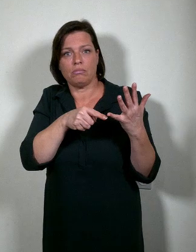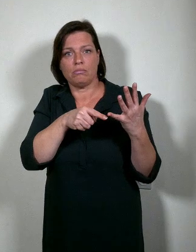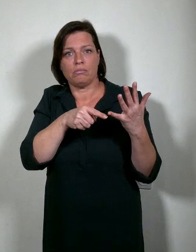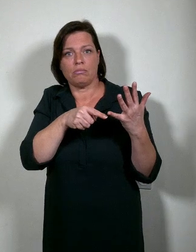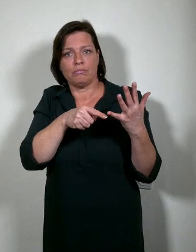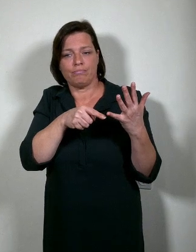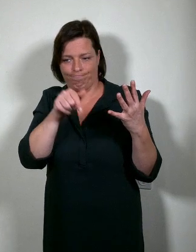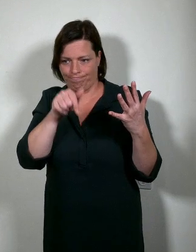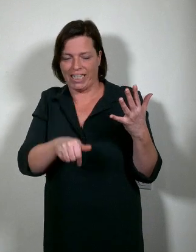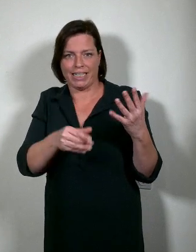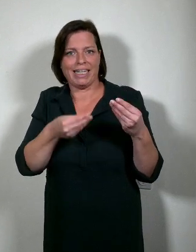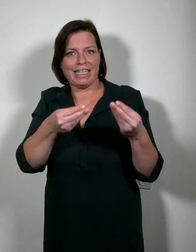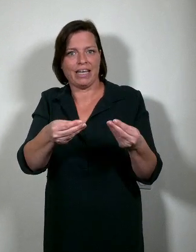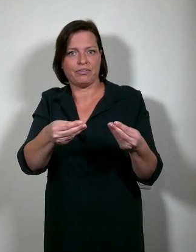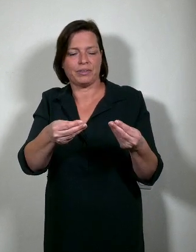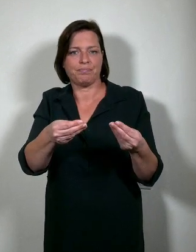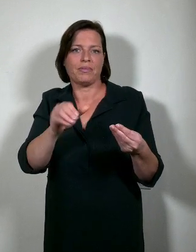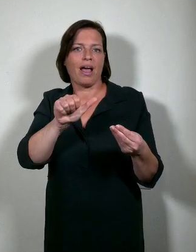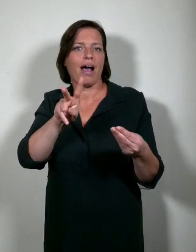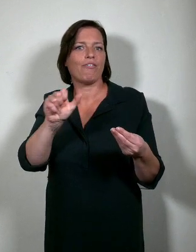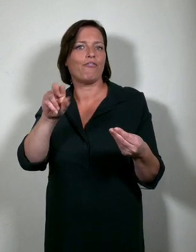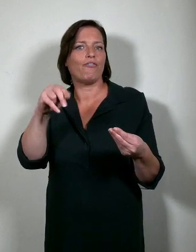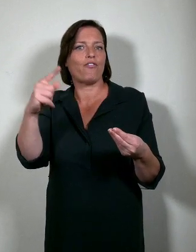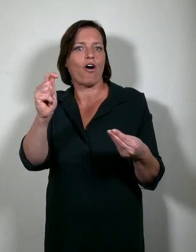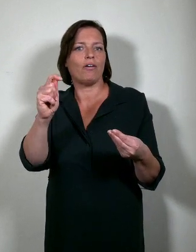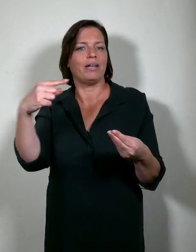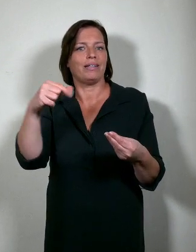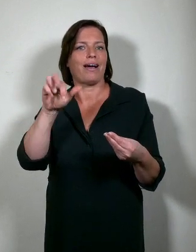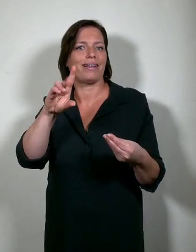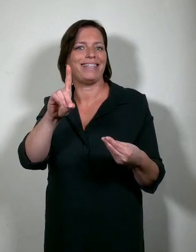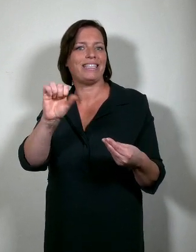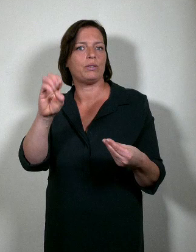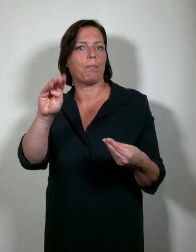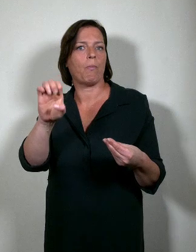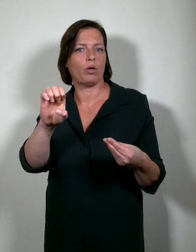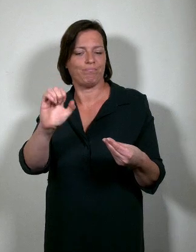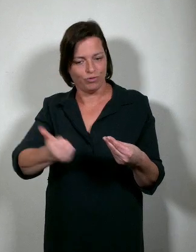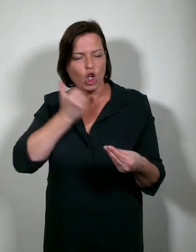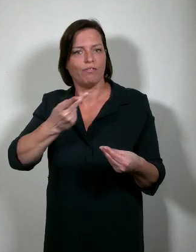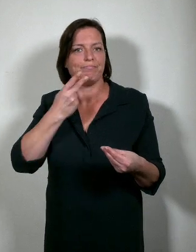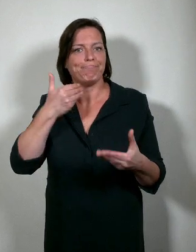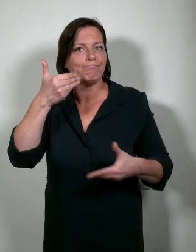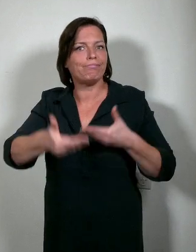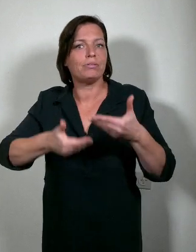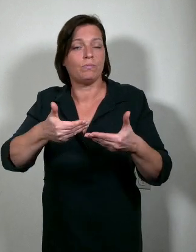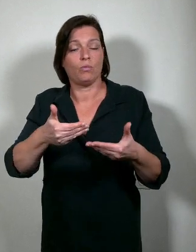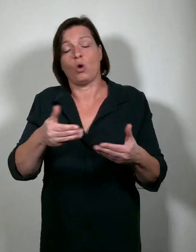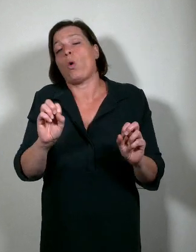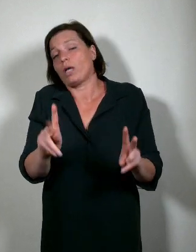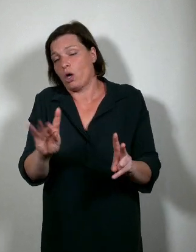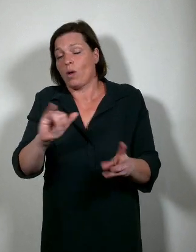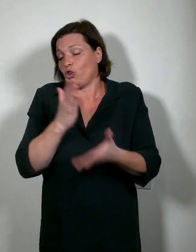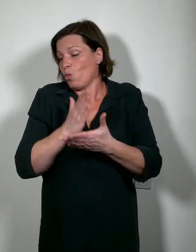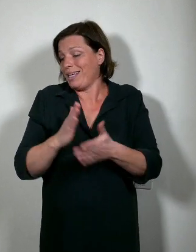avantgardisme hebben gebracht. En natuurlijk, wat we deden en doen, wekt soms weerstand